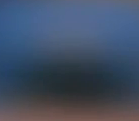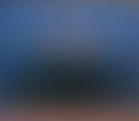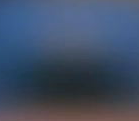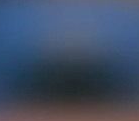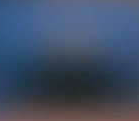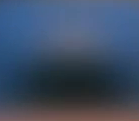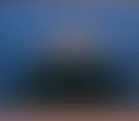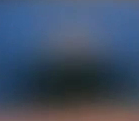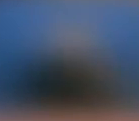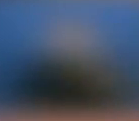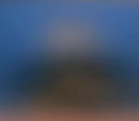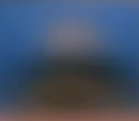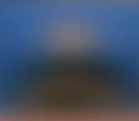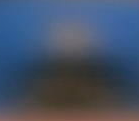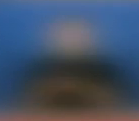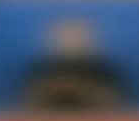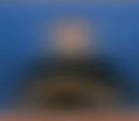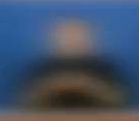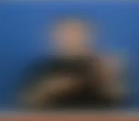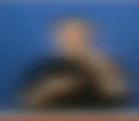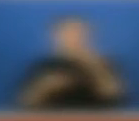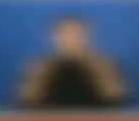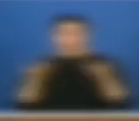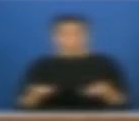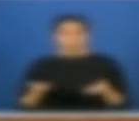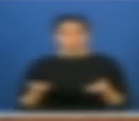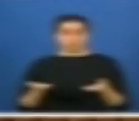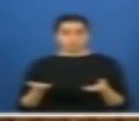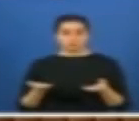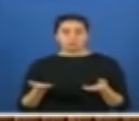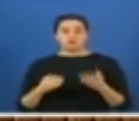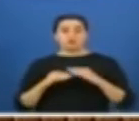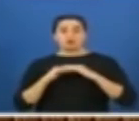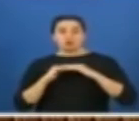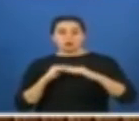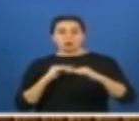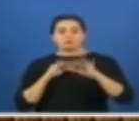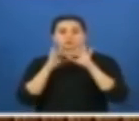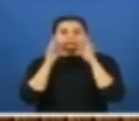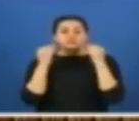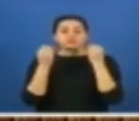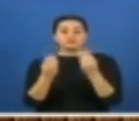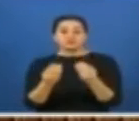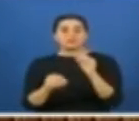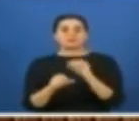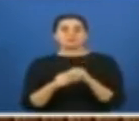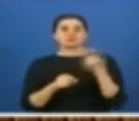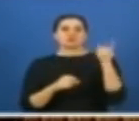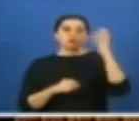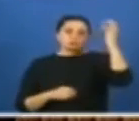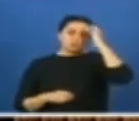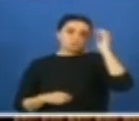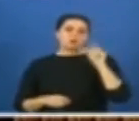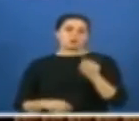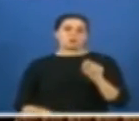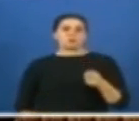Değerli arkadaşlarım, yönetim şudur, halkı mutlu etmektir yönetimin temel anahtarı.